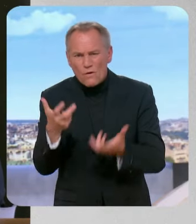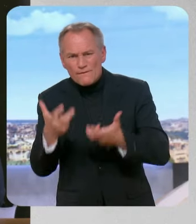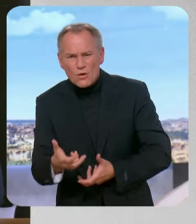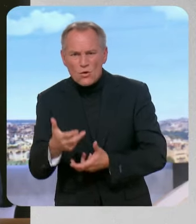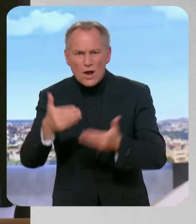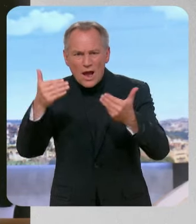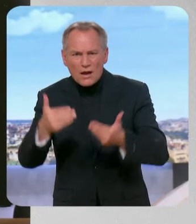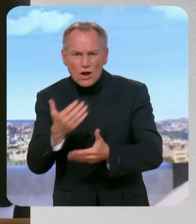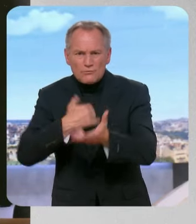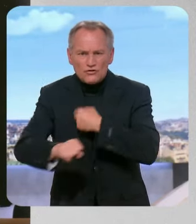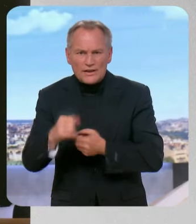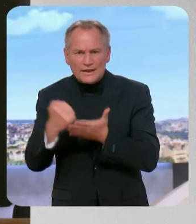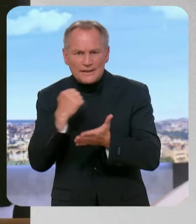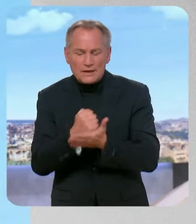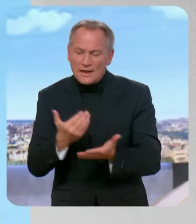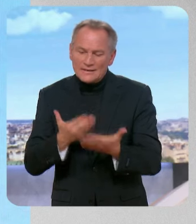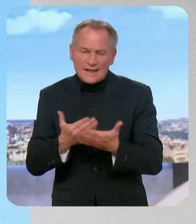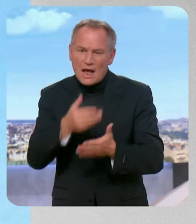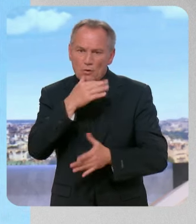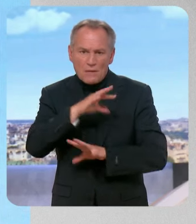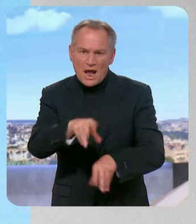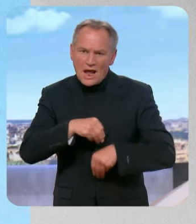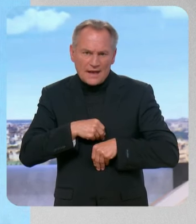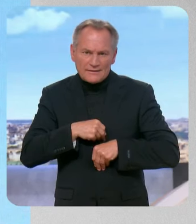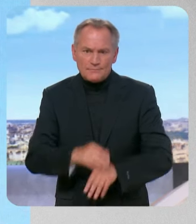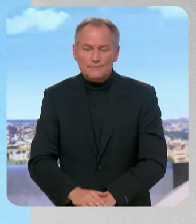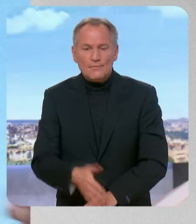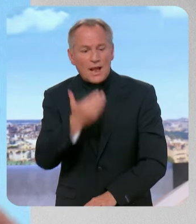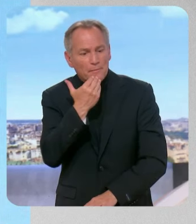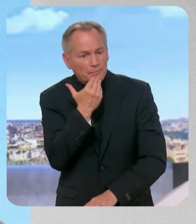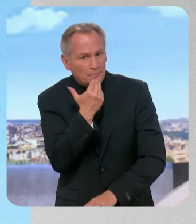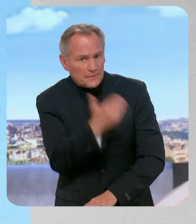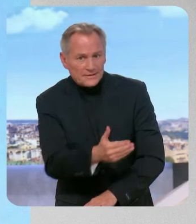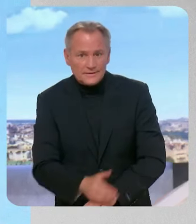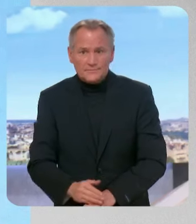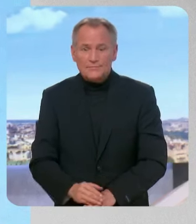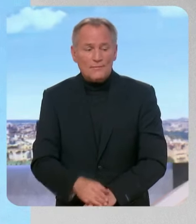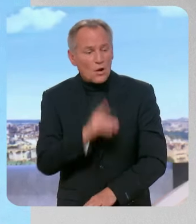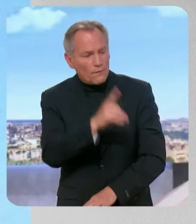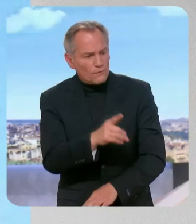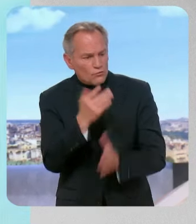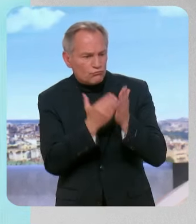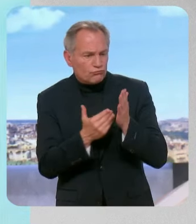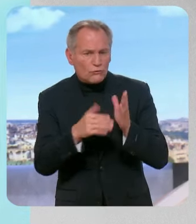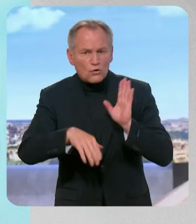n'est pas admissible. Merci beaucoup Nathalie Loiseau, députée européenne. Entre les lignes, on en a compris sans doute, candidate sur la liste de Valérie Ayé. Merci. Merci.